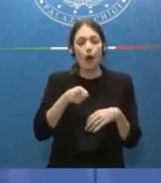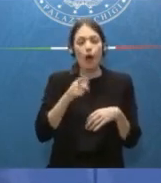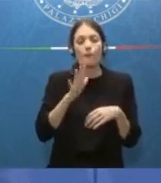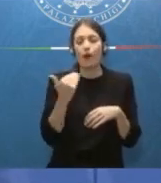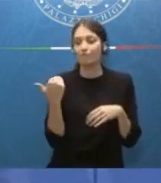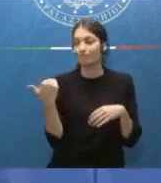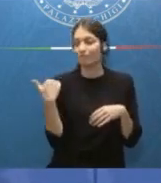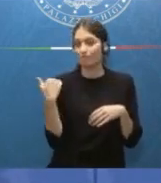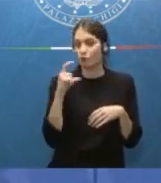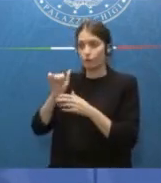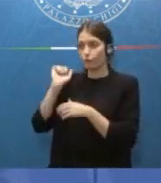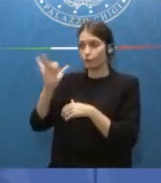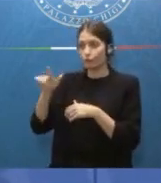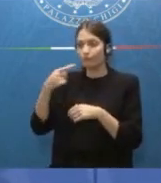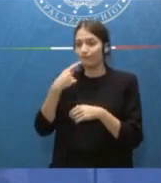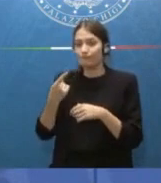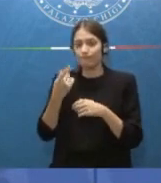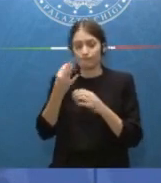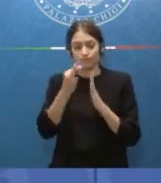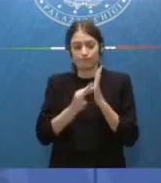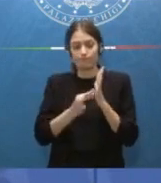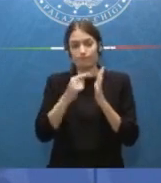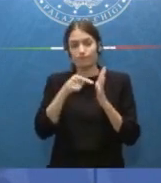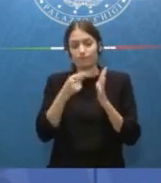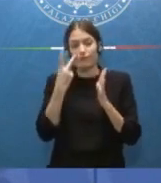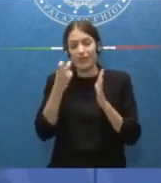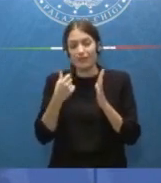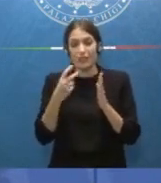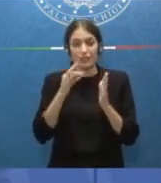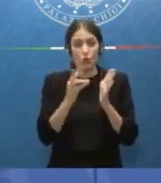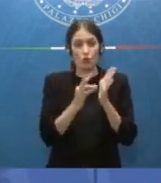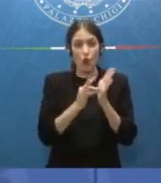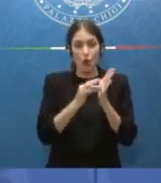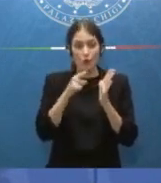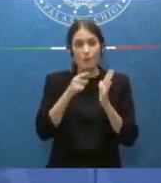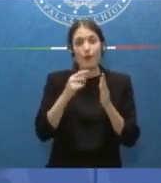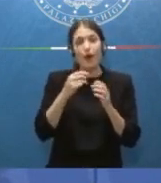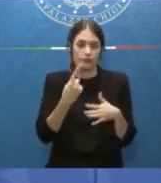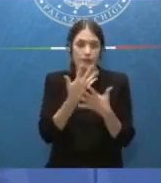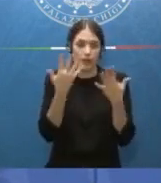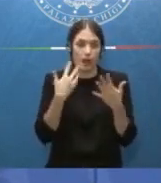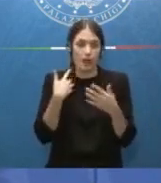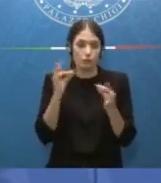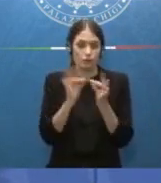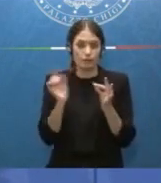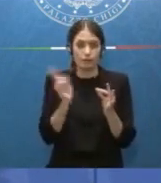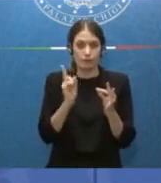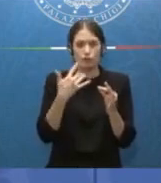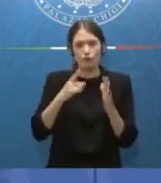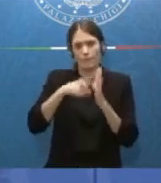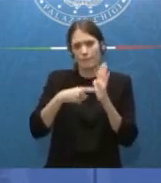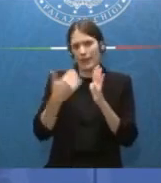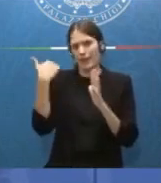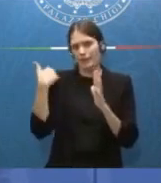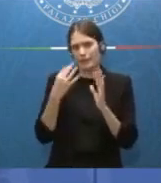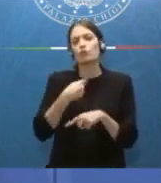scorsi il nostro Ministro di Viste nella norma del Ministro Cartabia i giorni scorsi, il